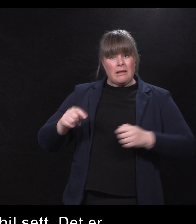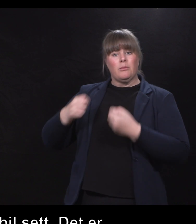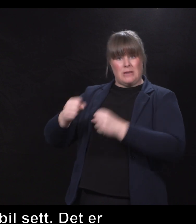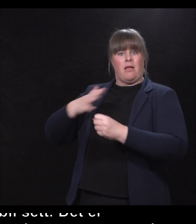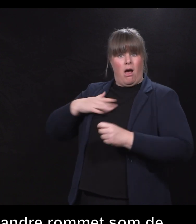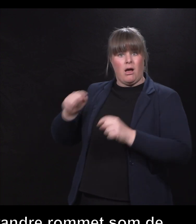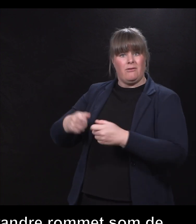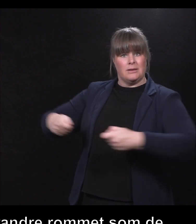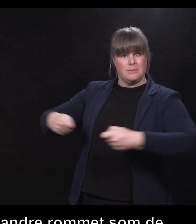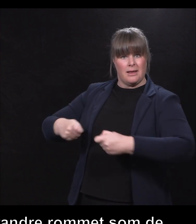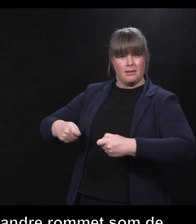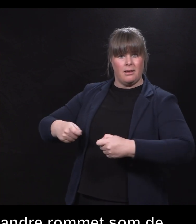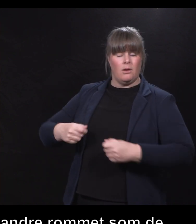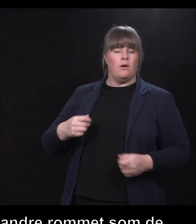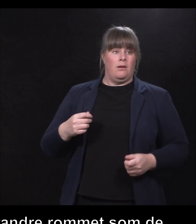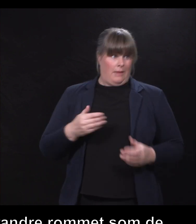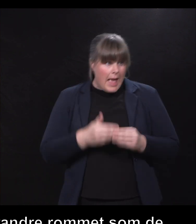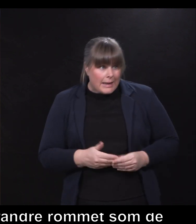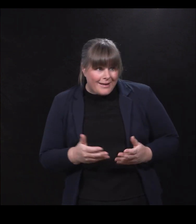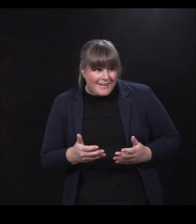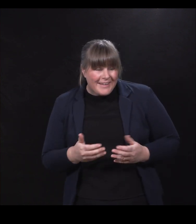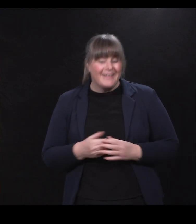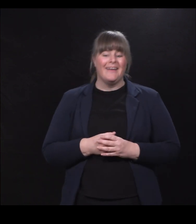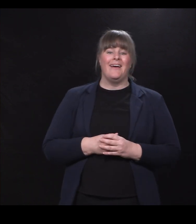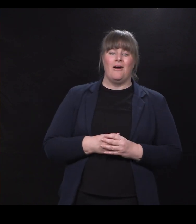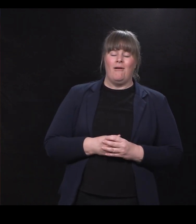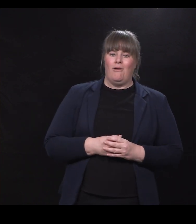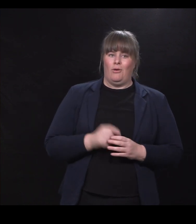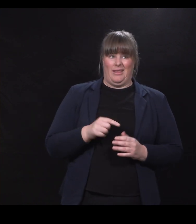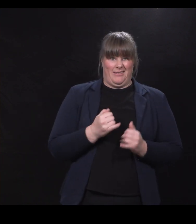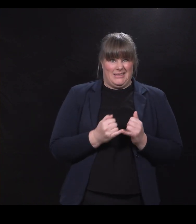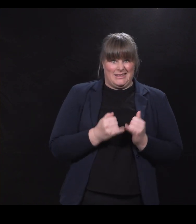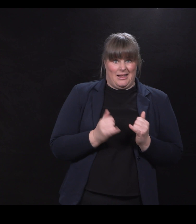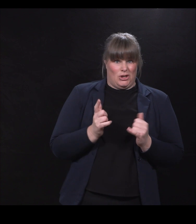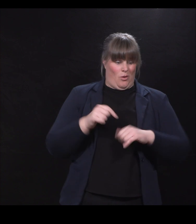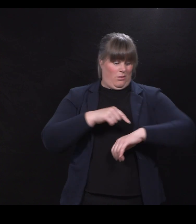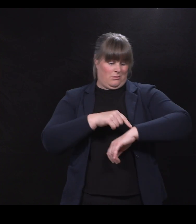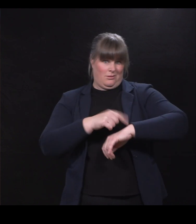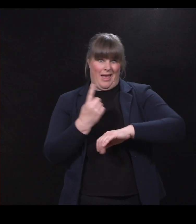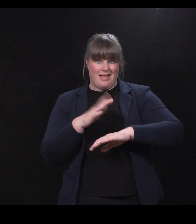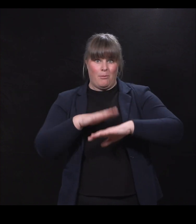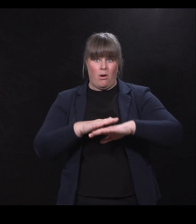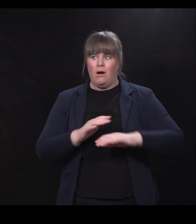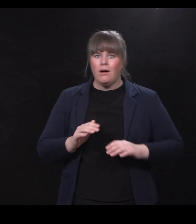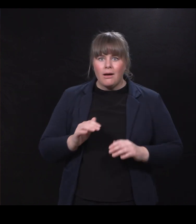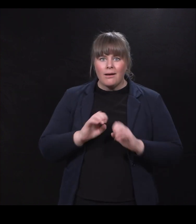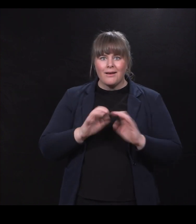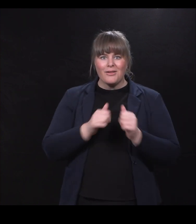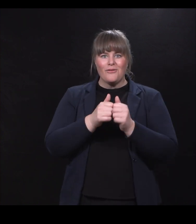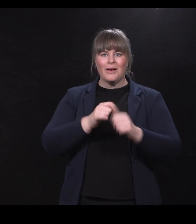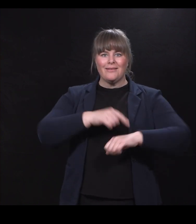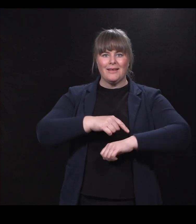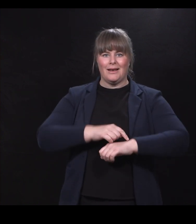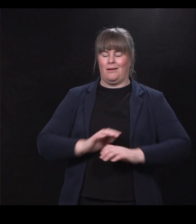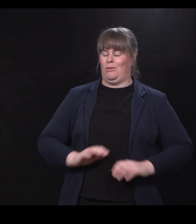det tenker jeg at blir sluttordet, for nå er jo klokka ett på, og vi klarte faktisk å holde tida til med, og det hadde jeg